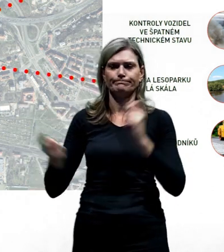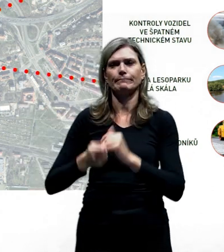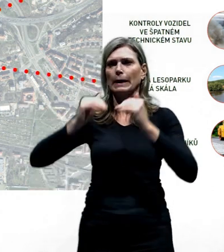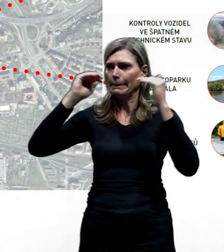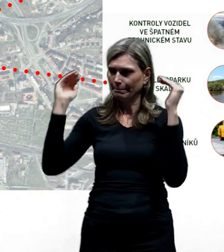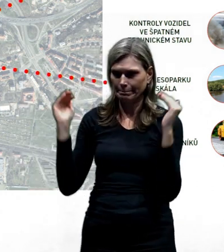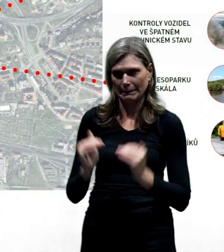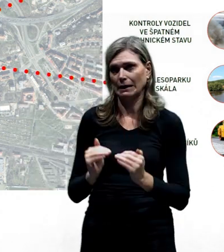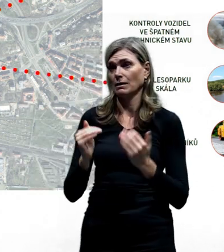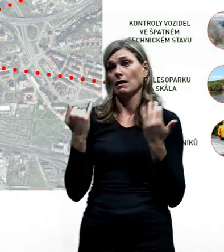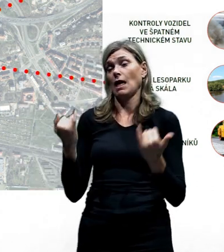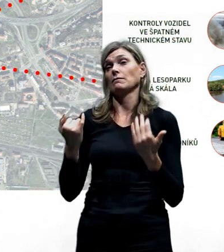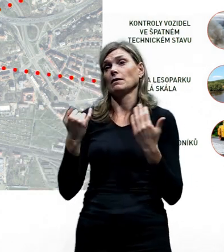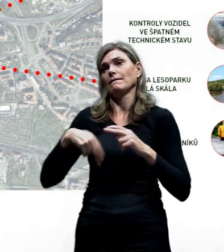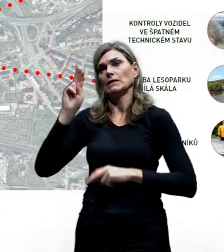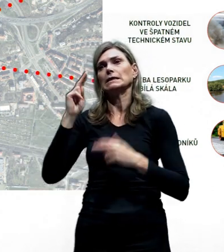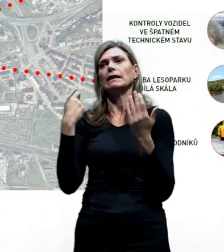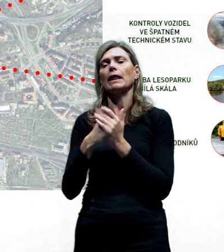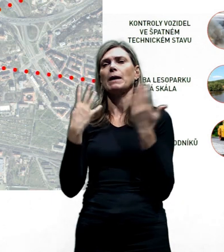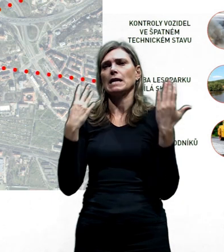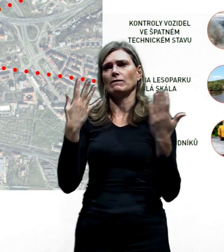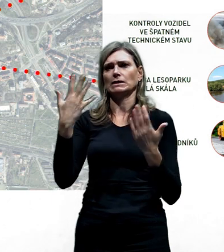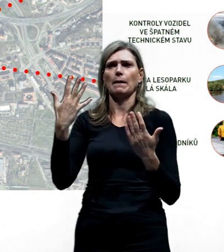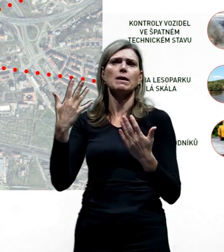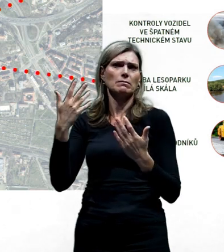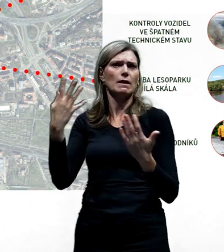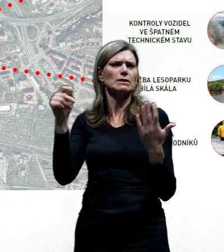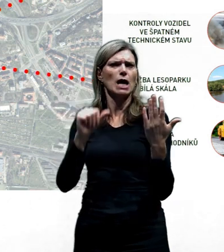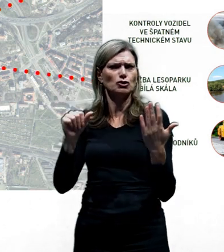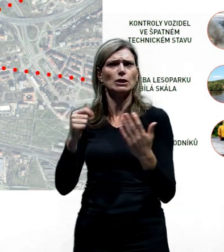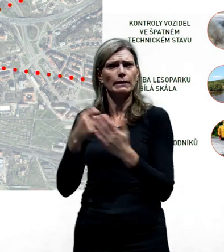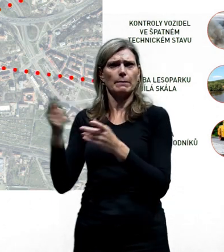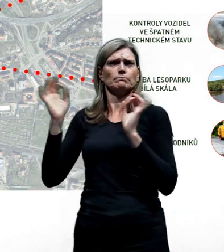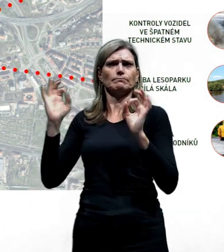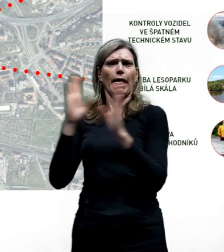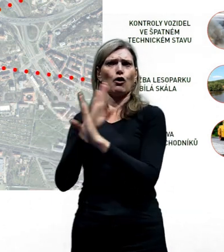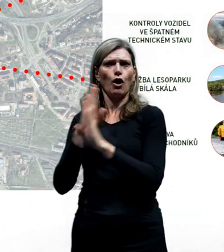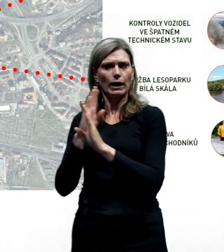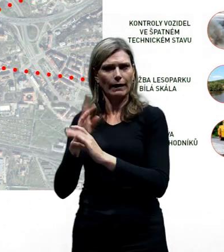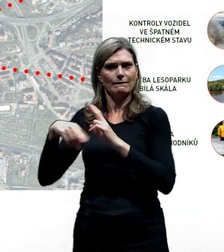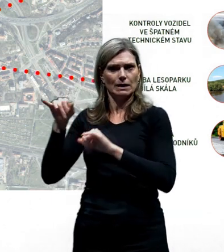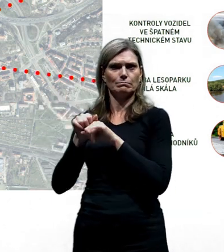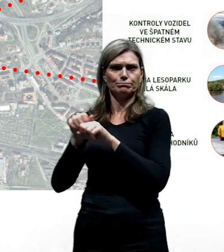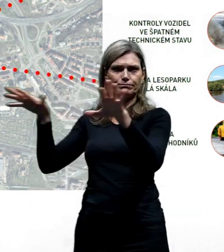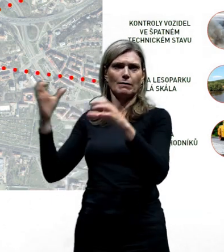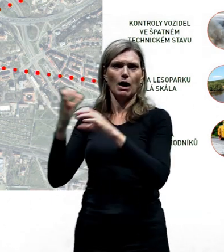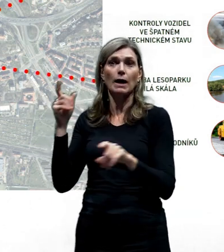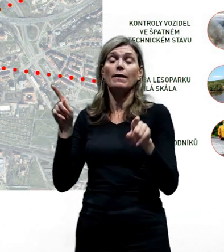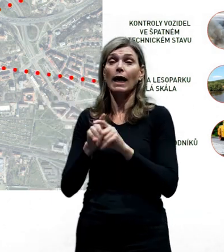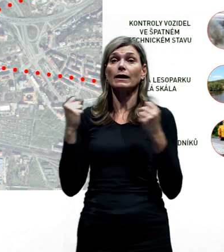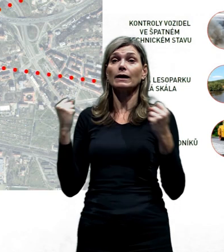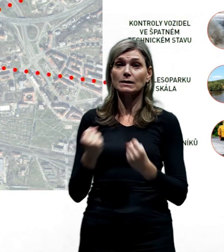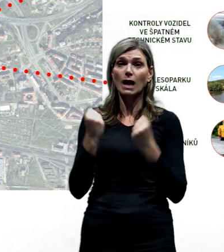95% v Euro 6. Jsou to i speciální vozidlo, které jsme pořídili